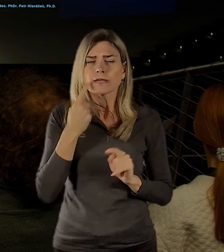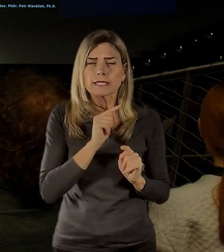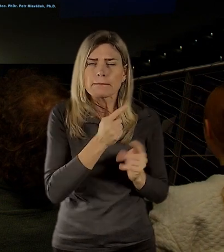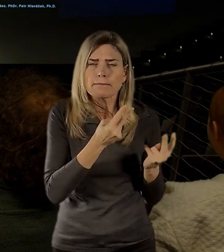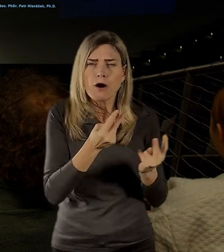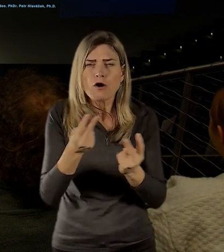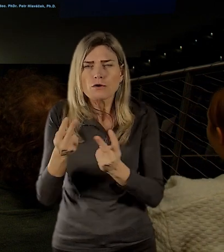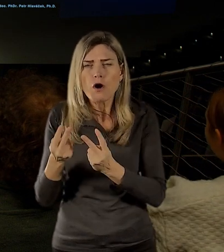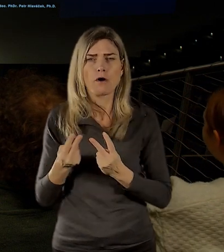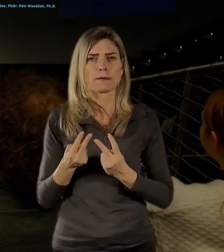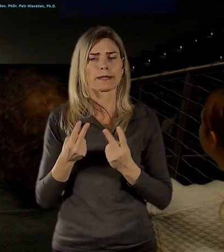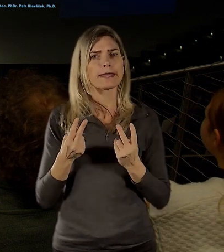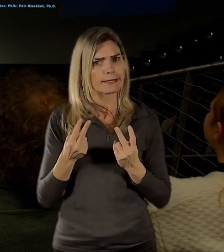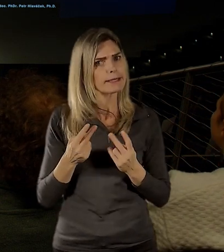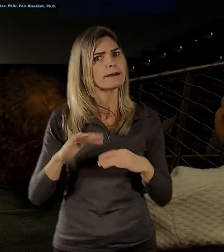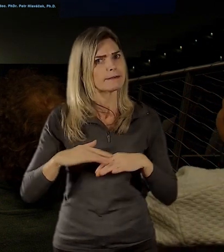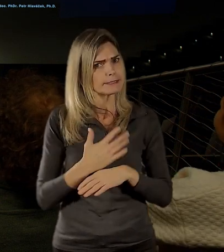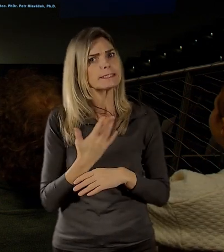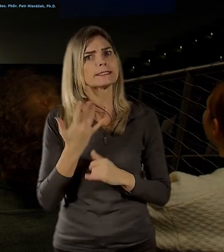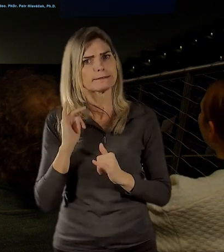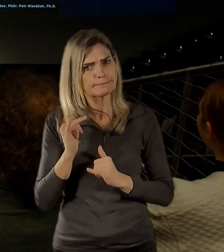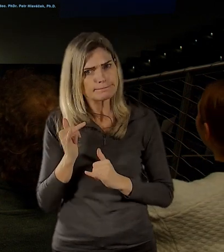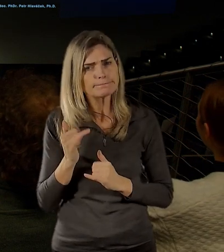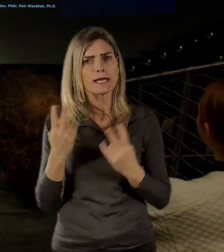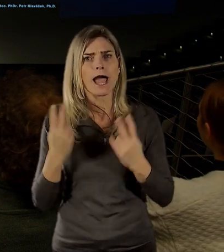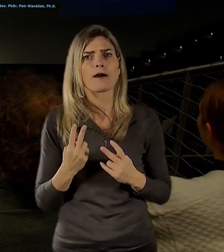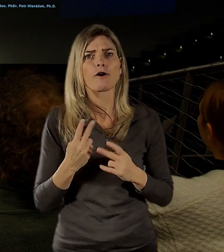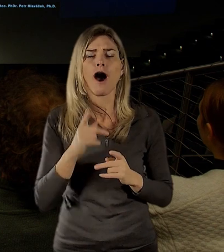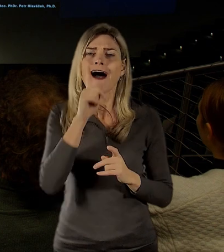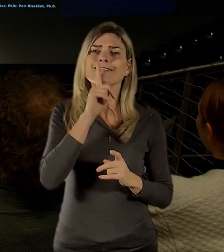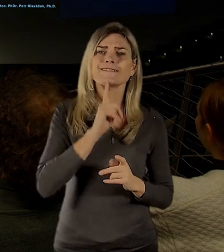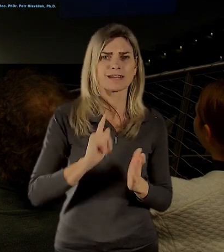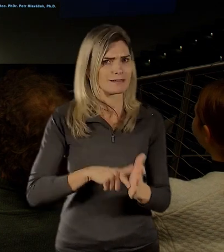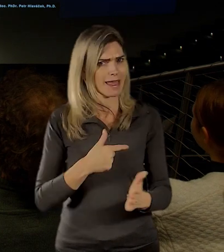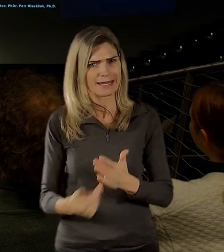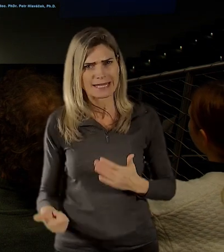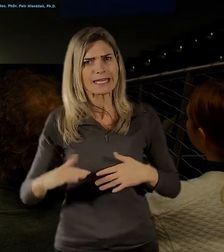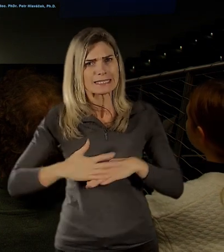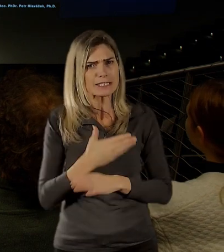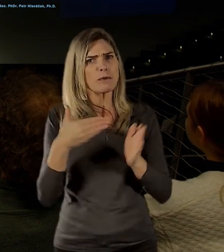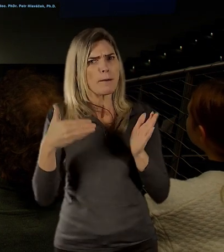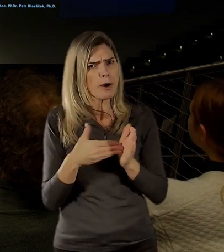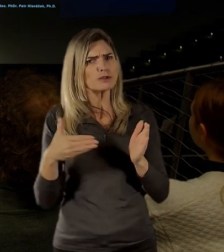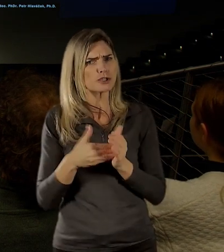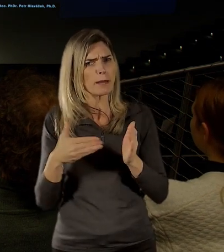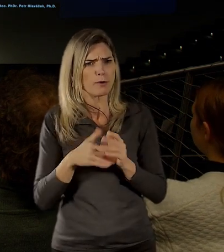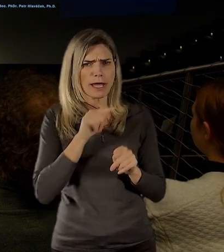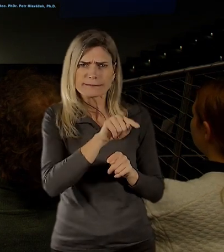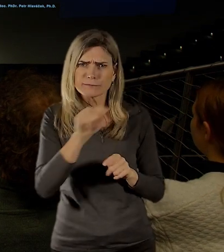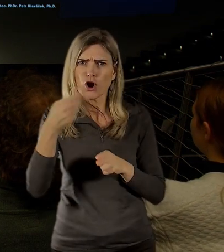vlastně taková nemocná a taková neúplná. Vlastně stále 30 let po revoluci